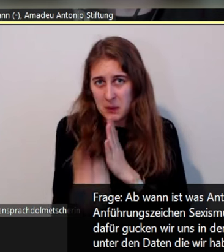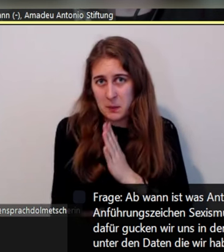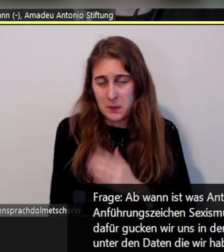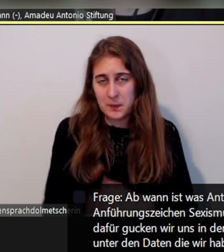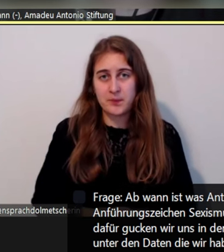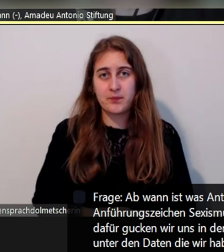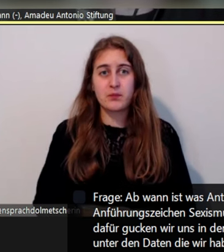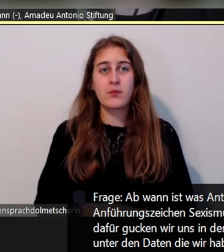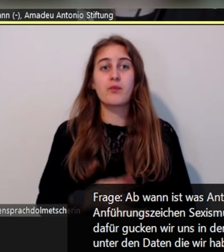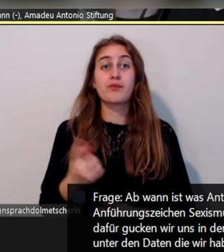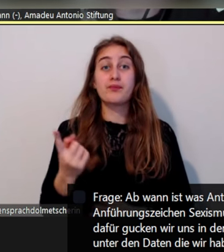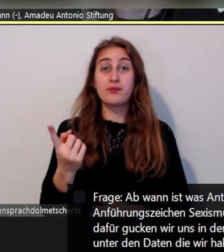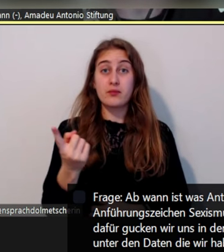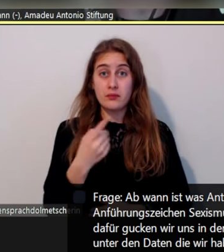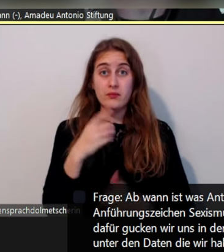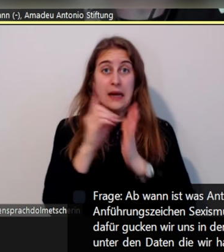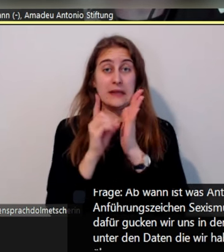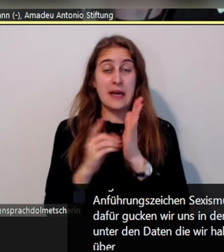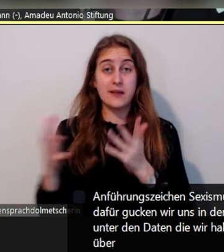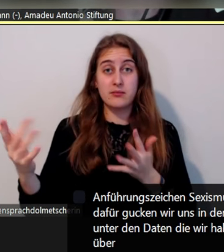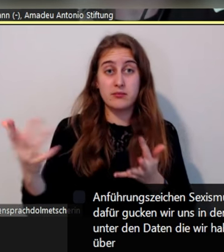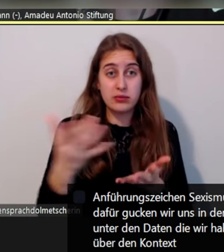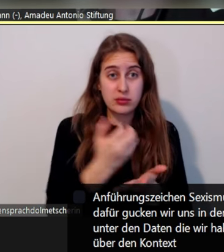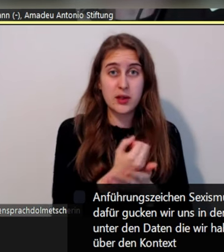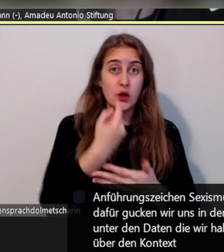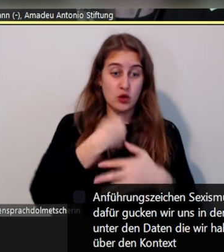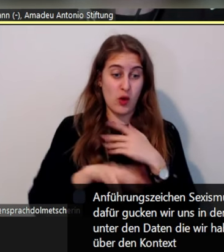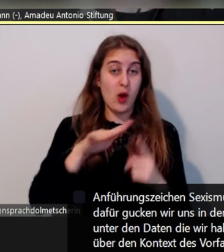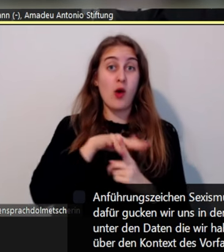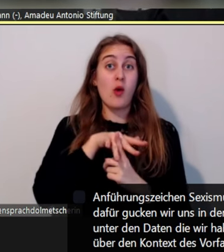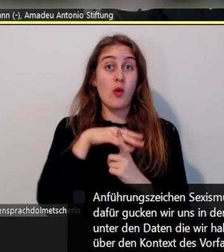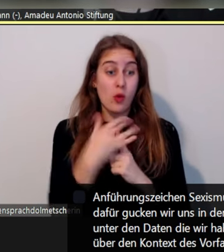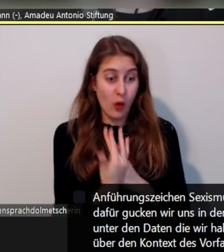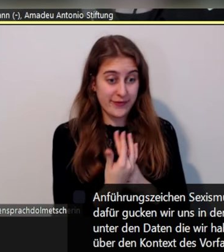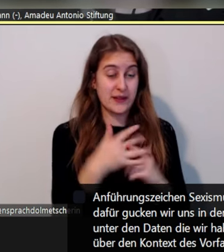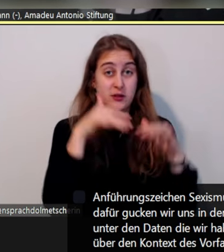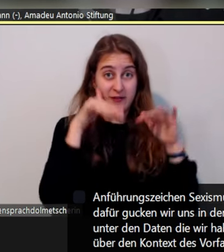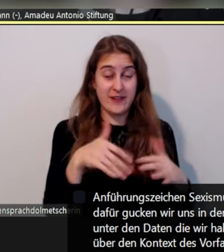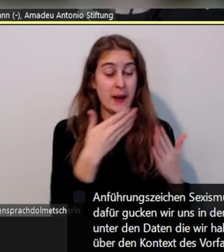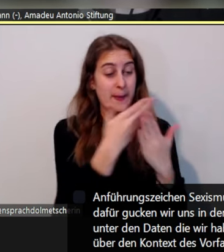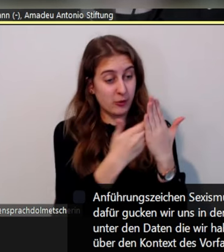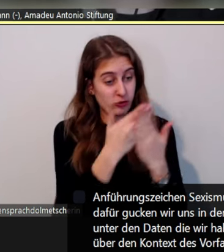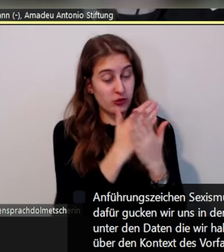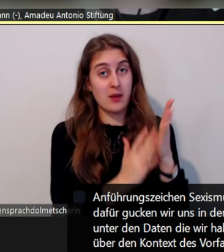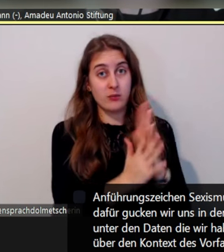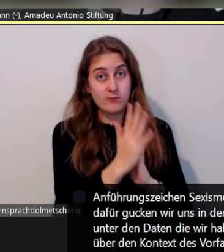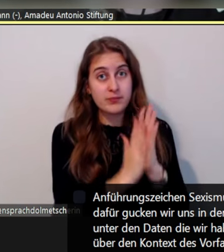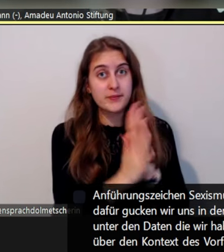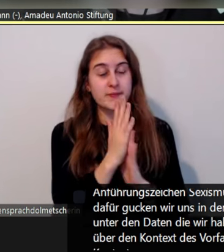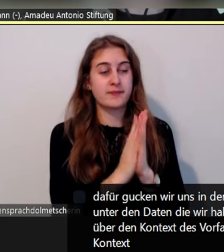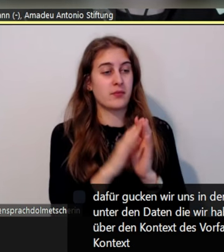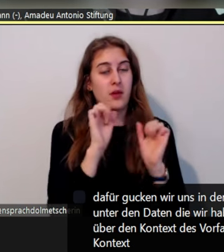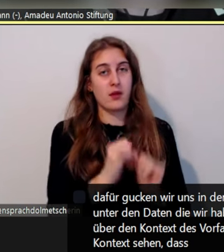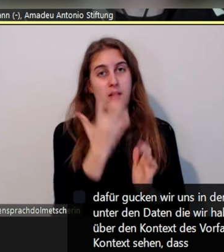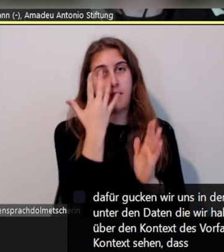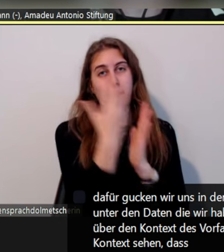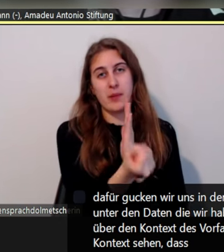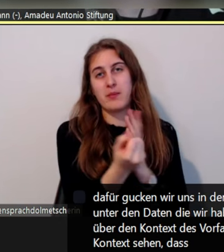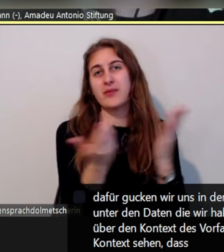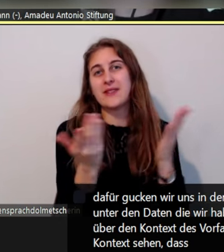genau an, welche Aussagen da über den Kontext des Vorfalls getroffen werden. Also können wir im Kontext sehen, dass